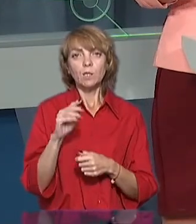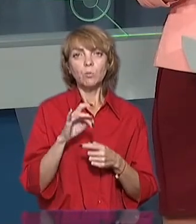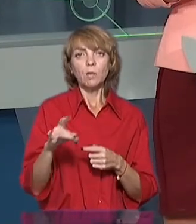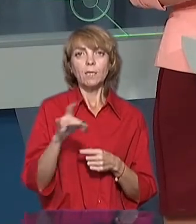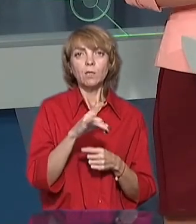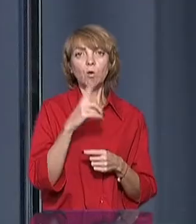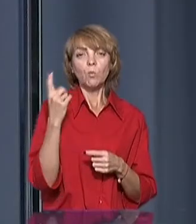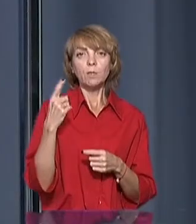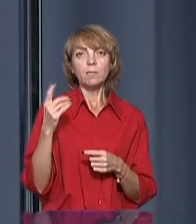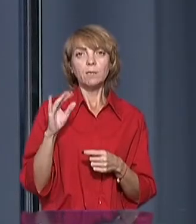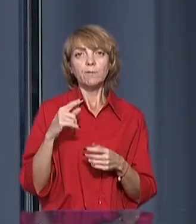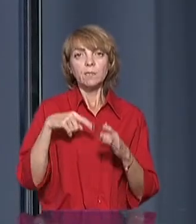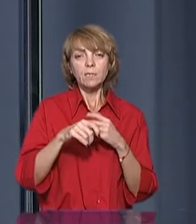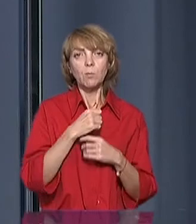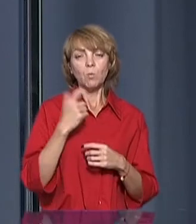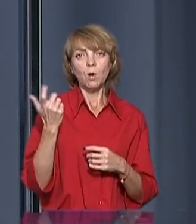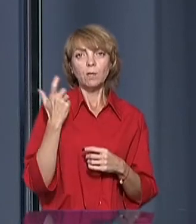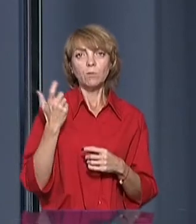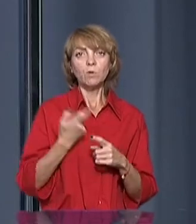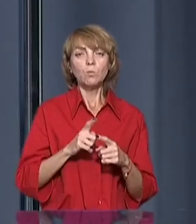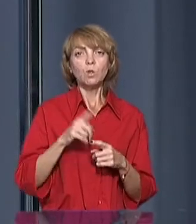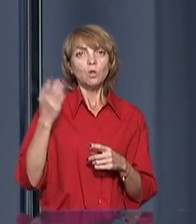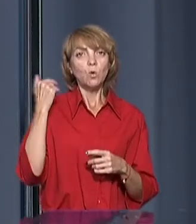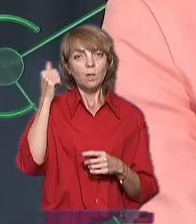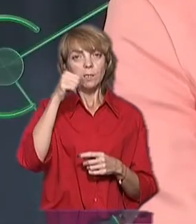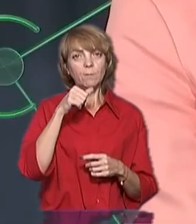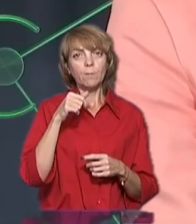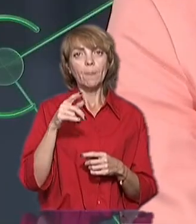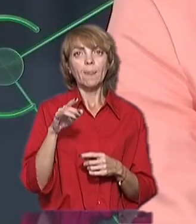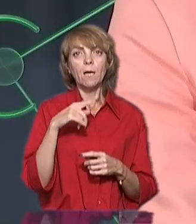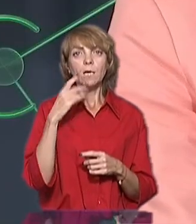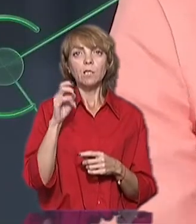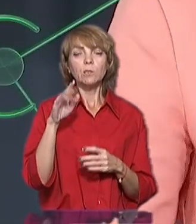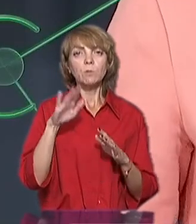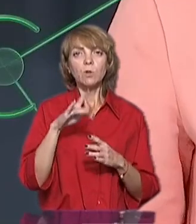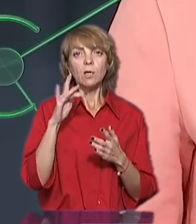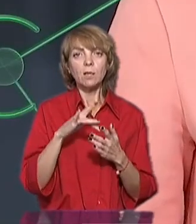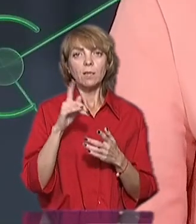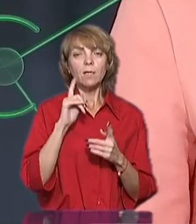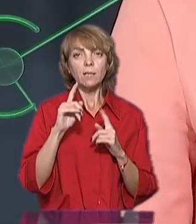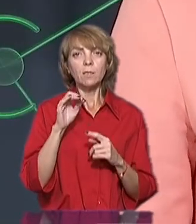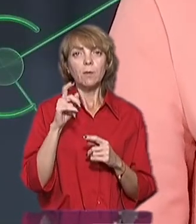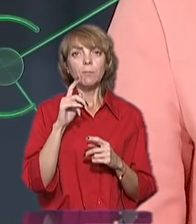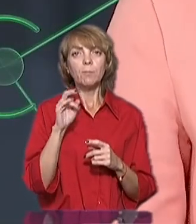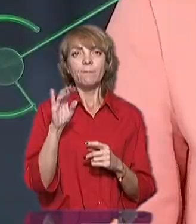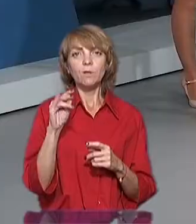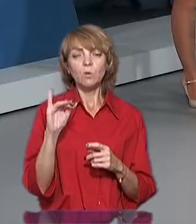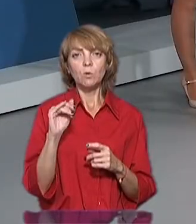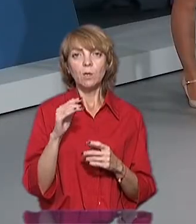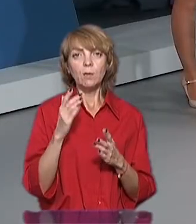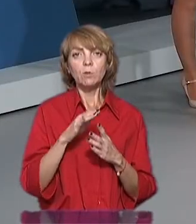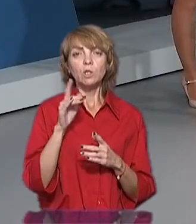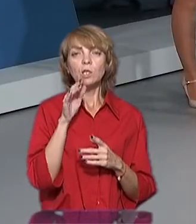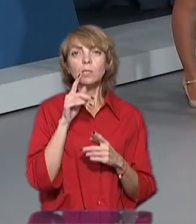регіонам області і в самому Харкові? Тому що торік речник міської ради на брифінгу під час